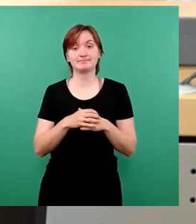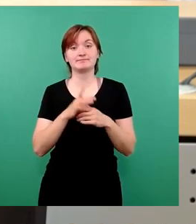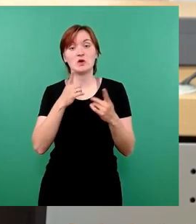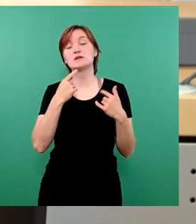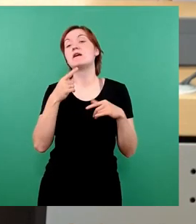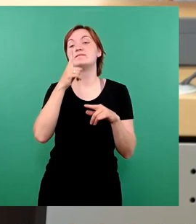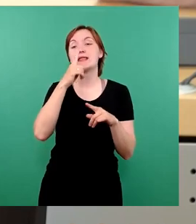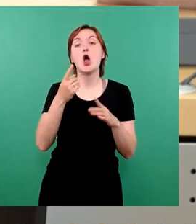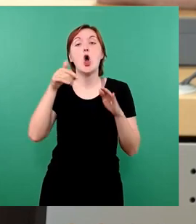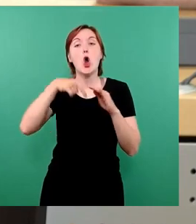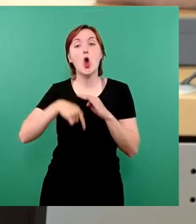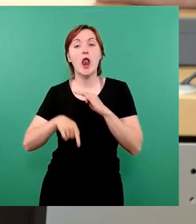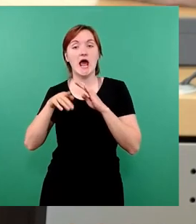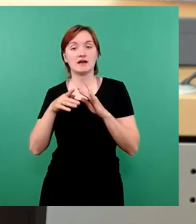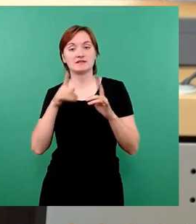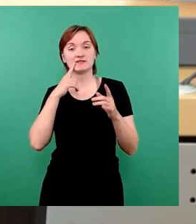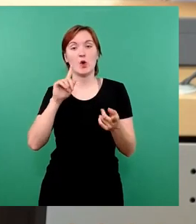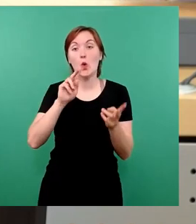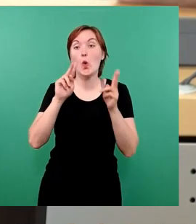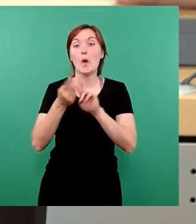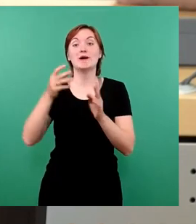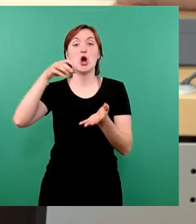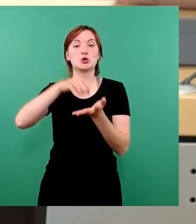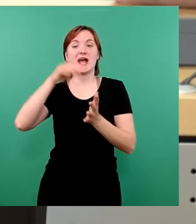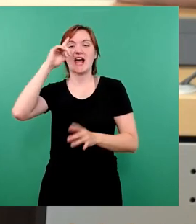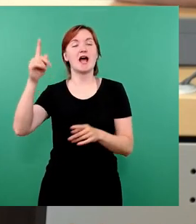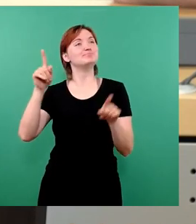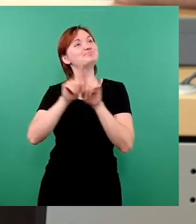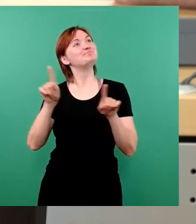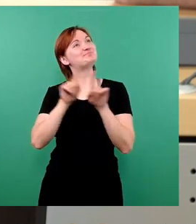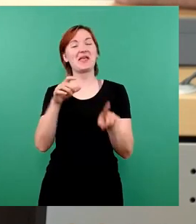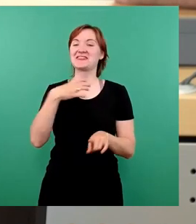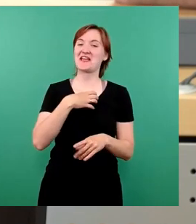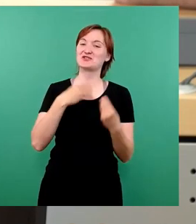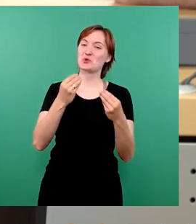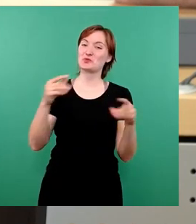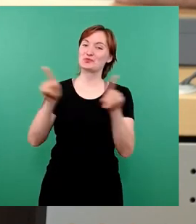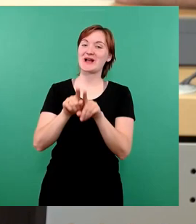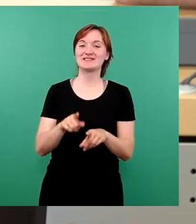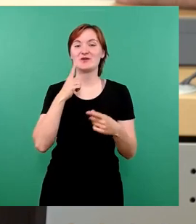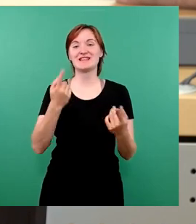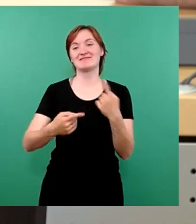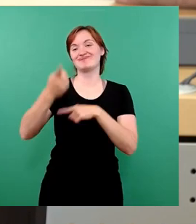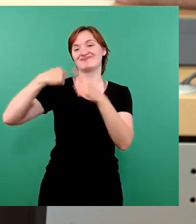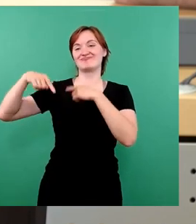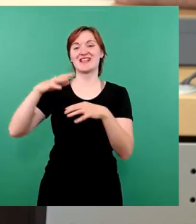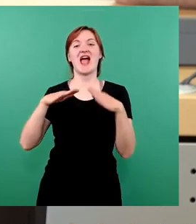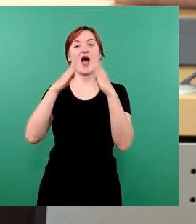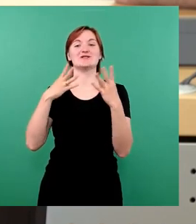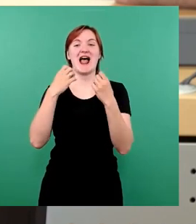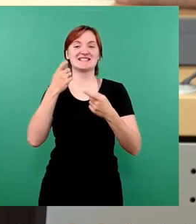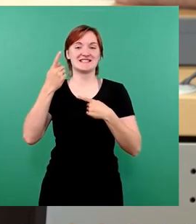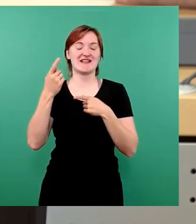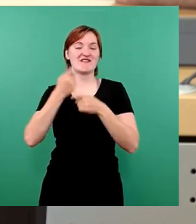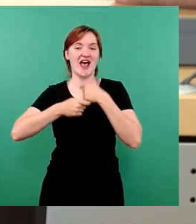Hölle durch das Wort Stadtrat, ist man schon mitten in Dresden und in den letzten Haushaltsverhandlungen. Wir erinnern uns,